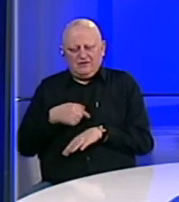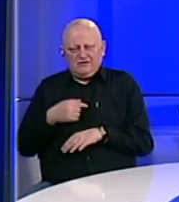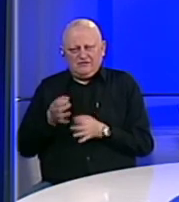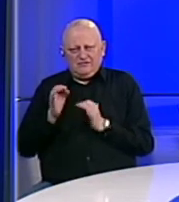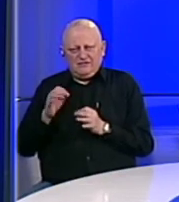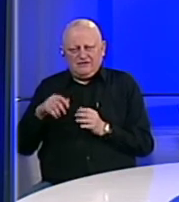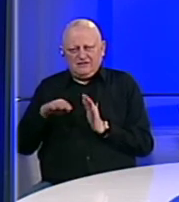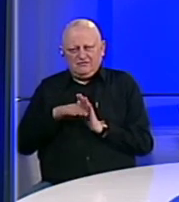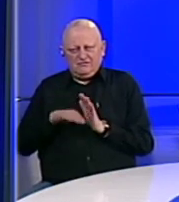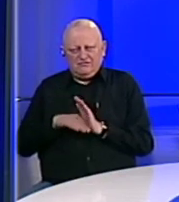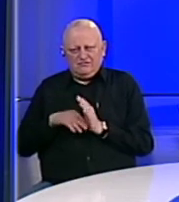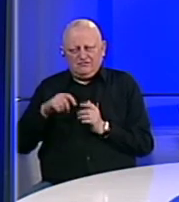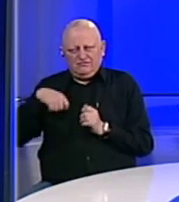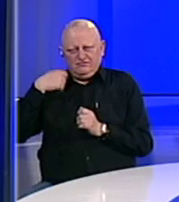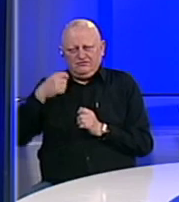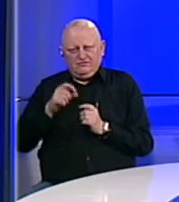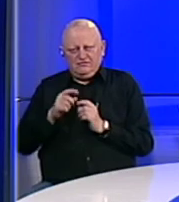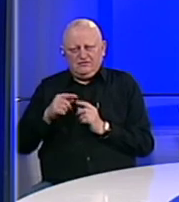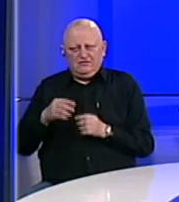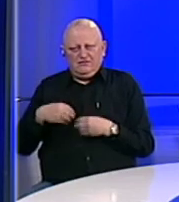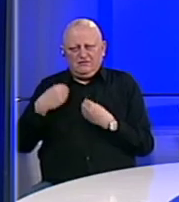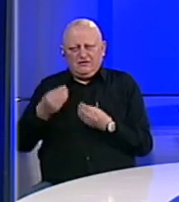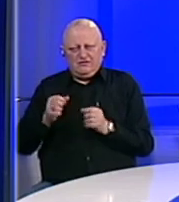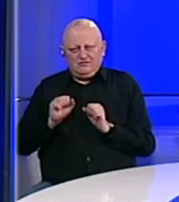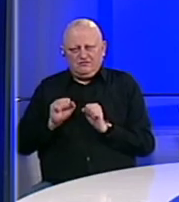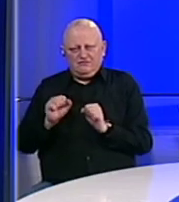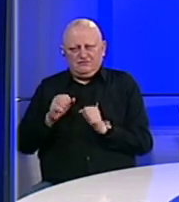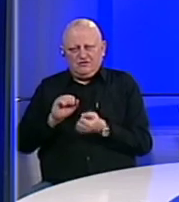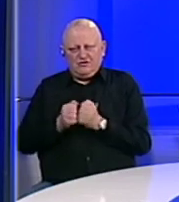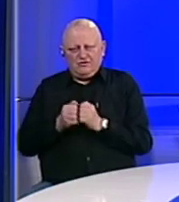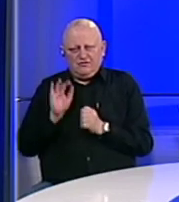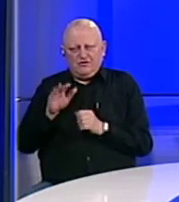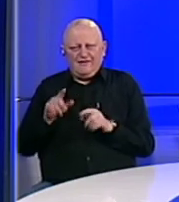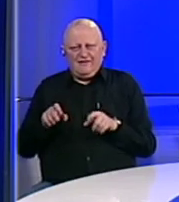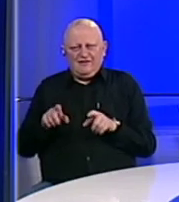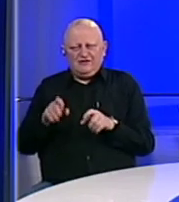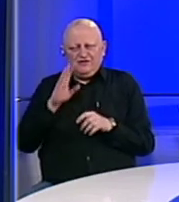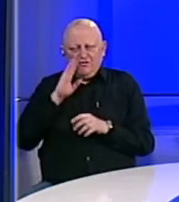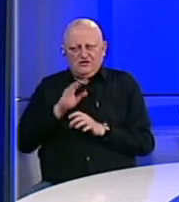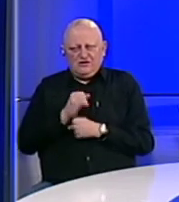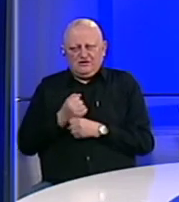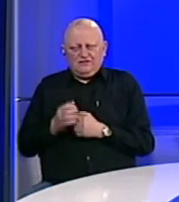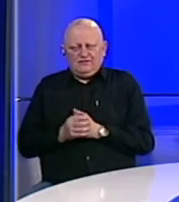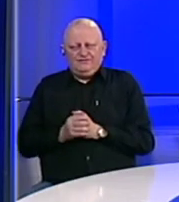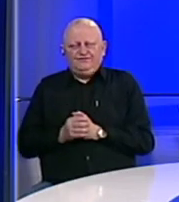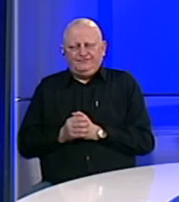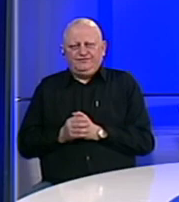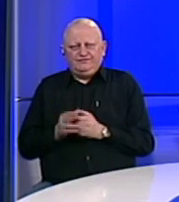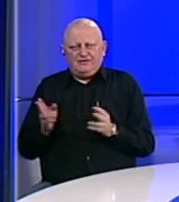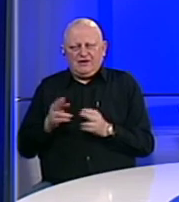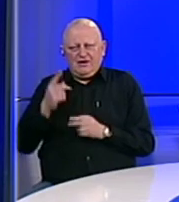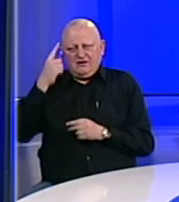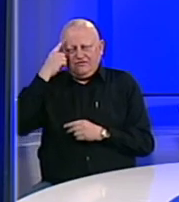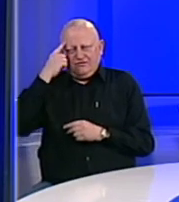specijalni program BHT-1 posvećen prevenciji i borbi protiv koronavirusa u Bosni i Hercegovini. Kratko